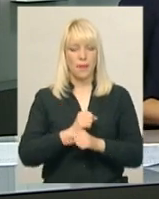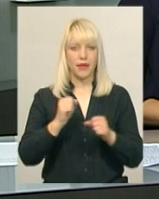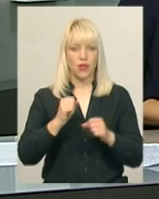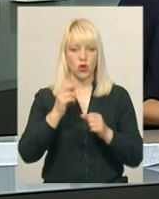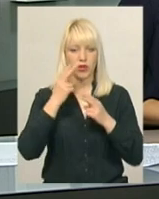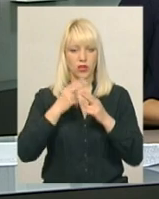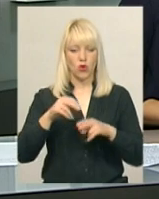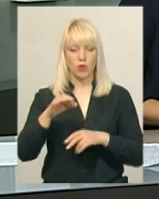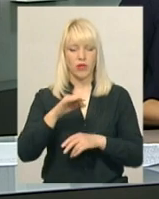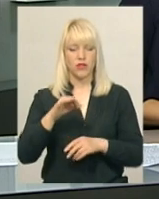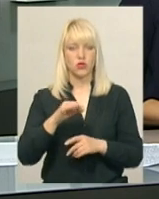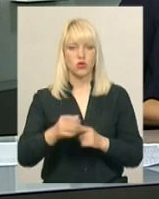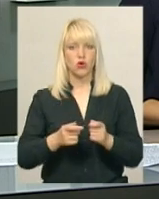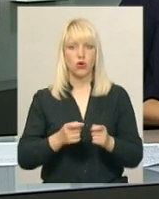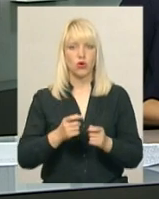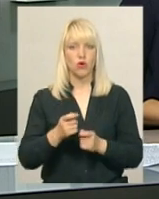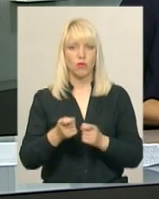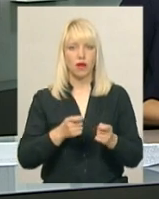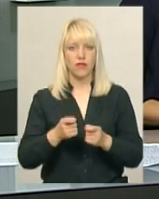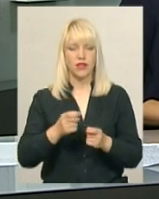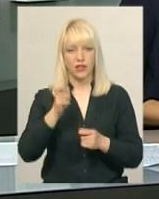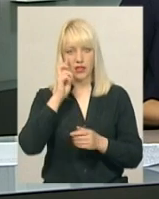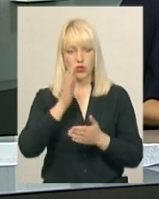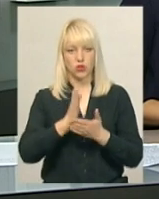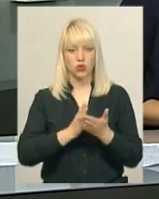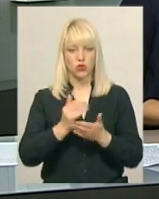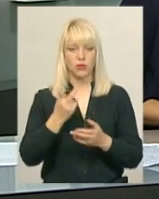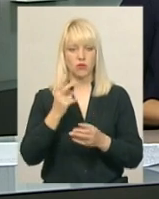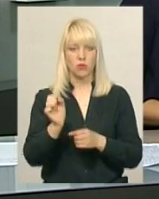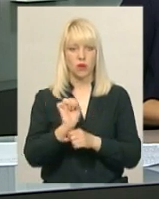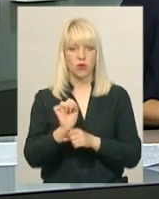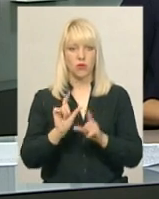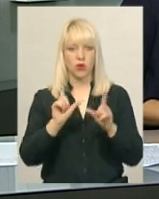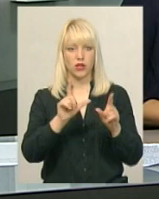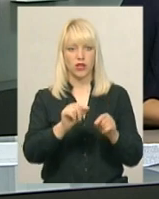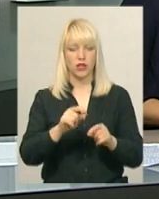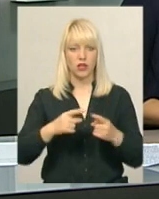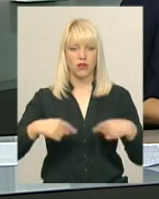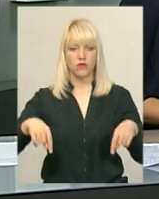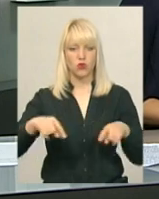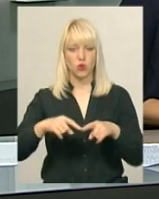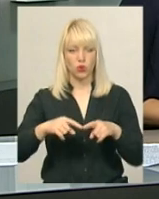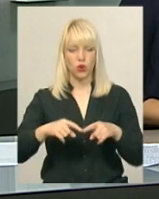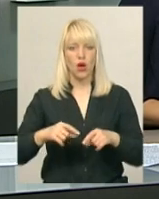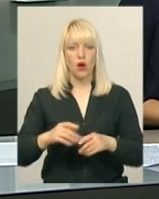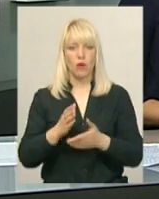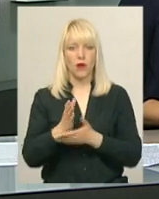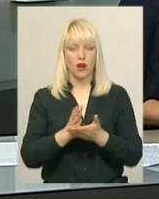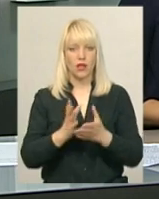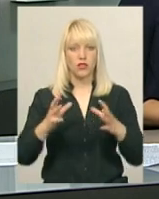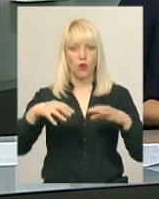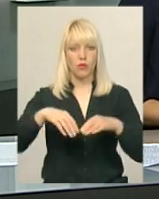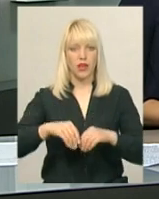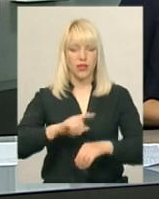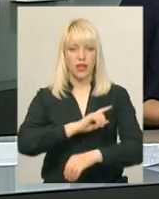управління Держслужби з надзвичайних ситуацій двома спецмашинами сьогодні поїхали в зону операції об'єднаних сил. Про це повідомив начальник